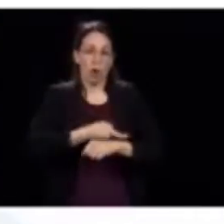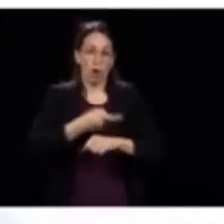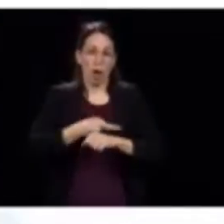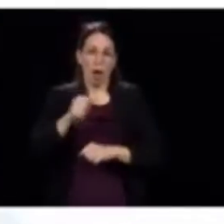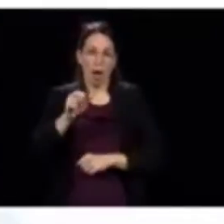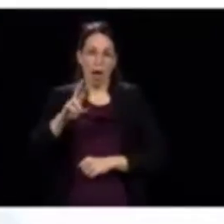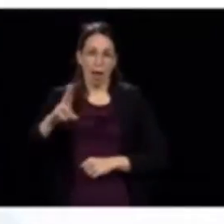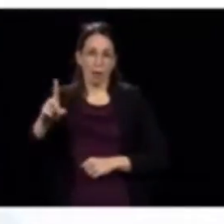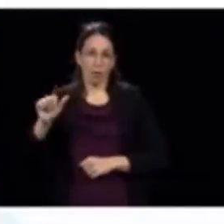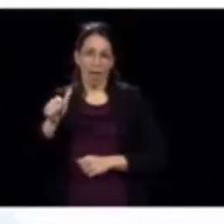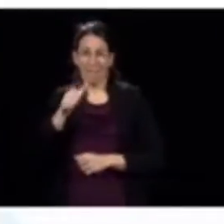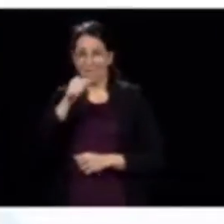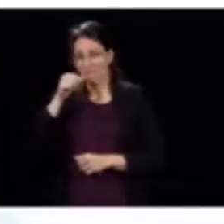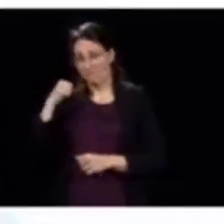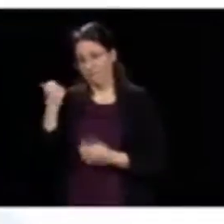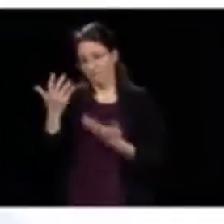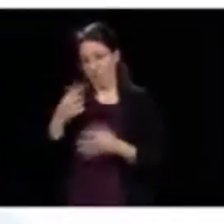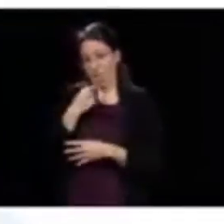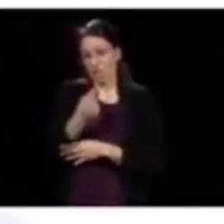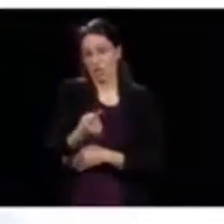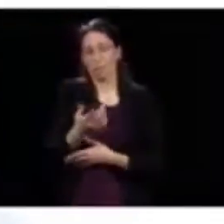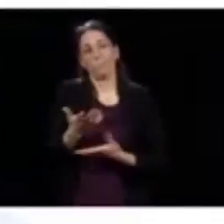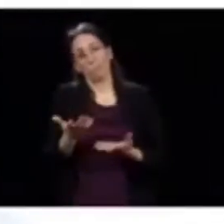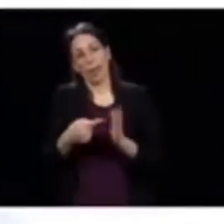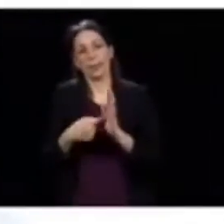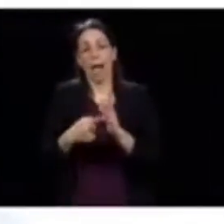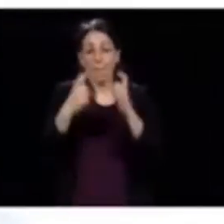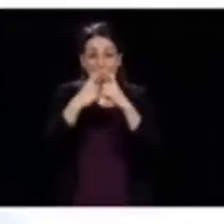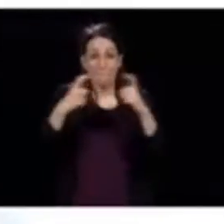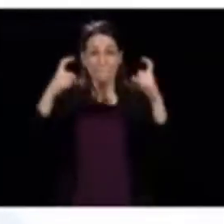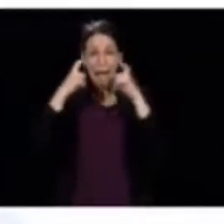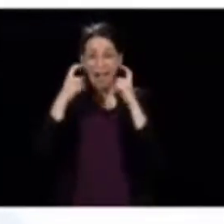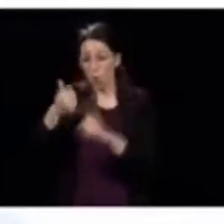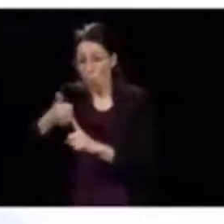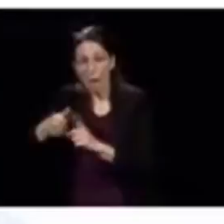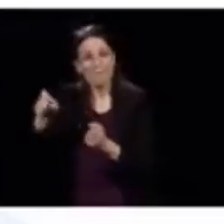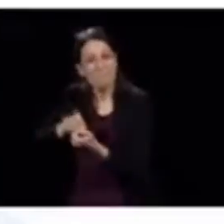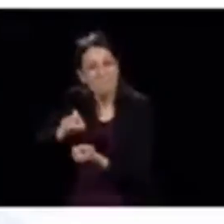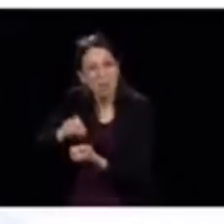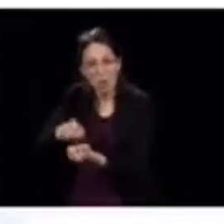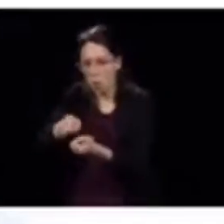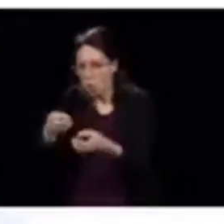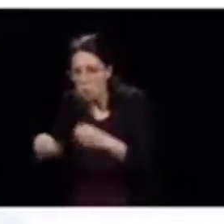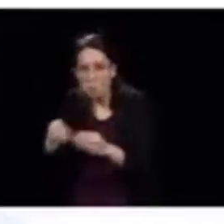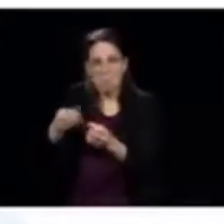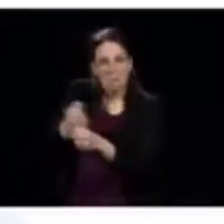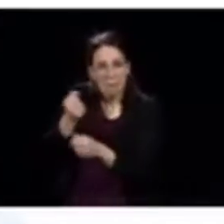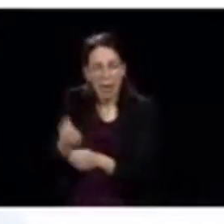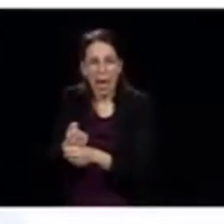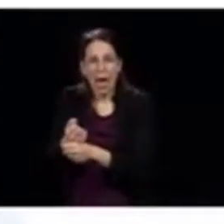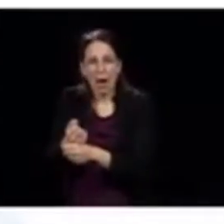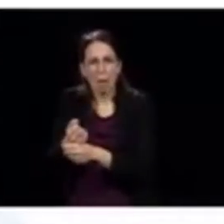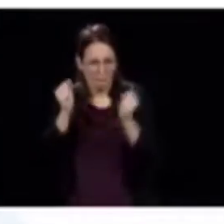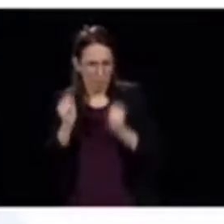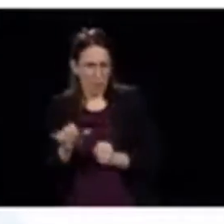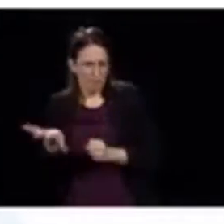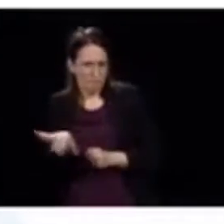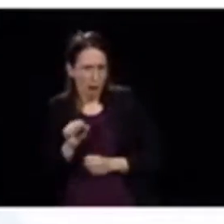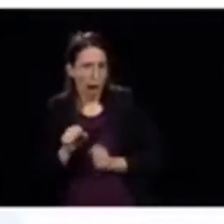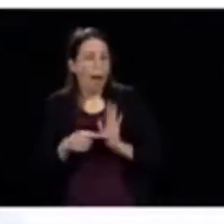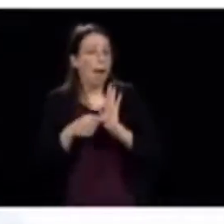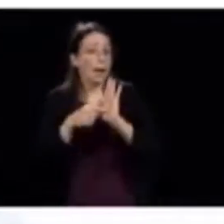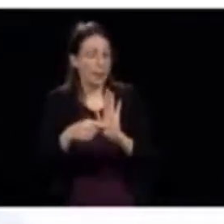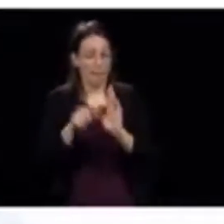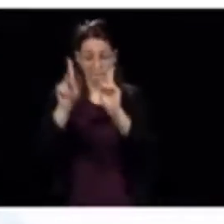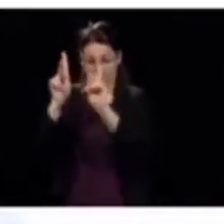le Dr Houda l'a dit hier, qu'est-ce qu'on fait avec les masques artisanaux? Est-ce que ça pourrait aider à ce que, par exemple, un